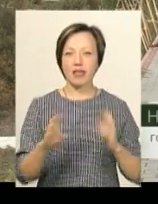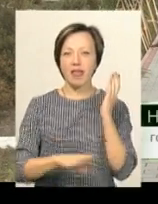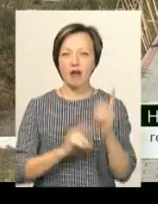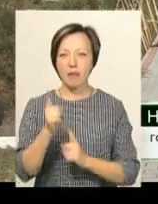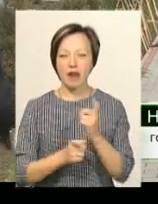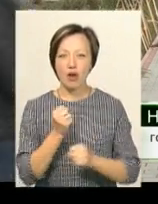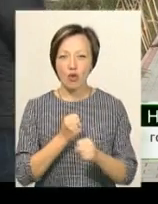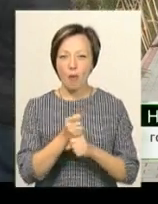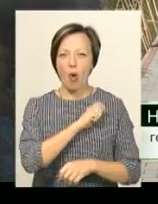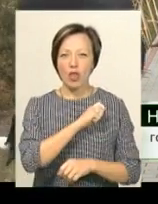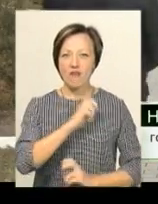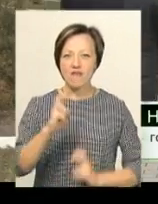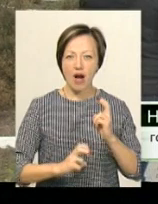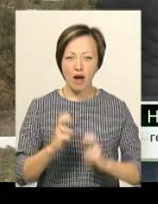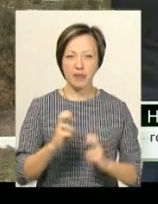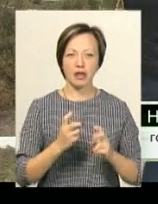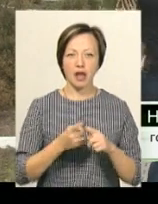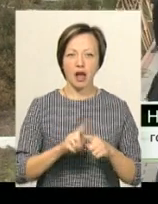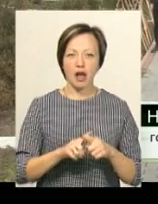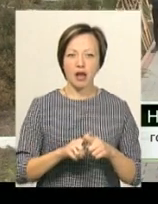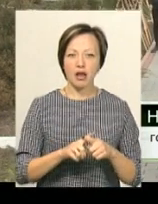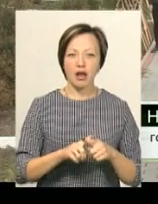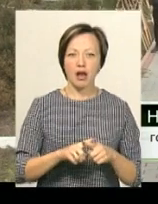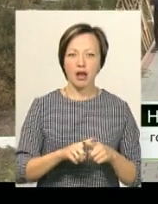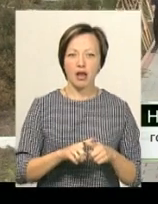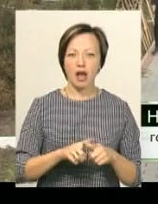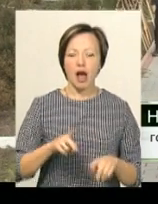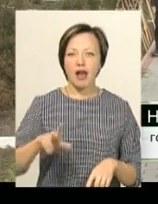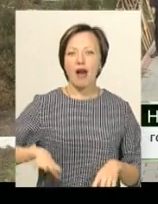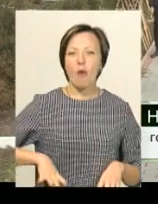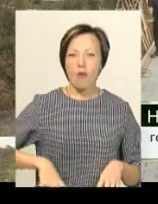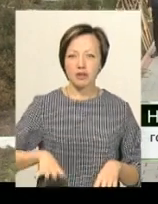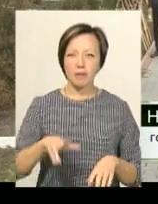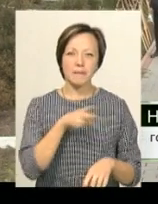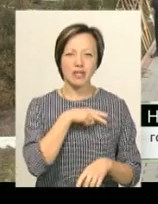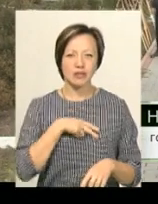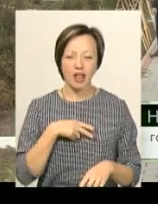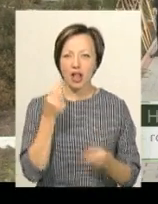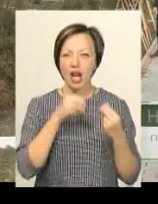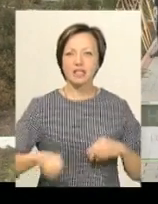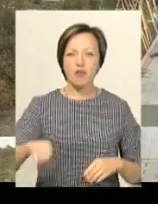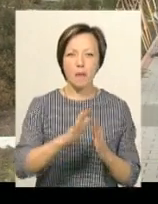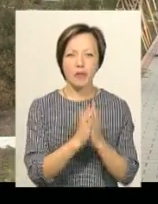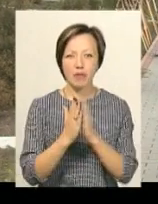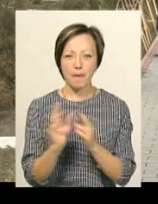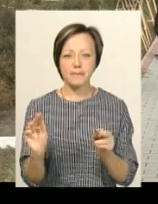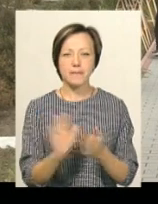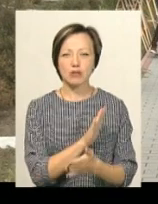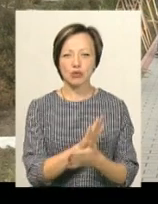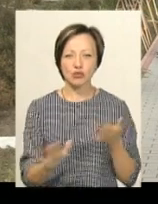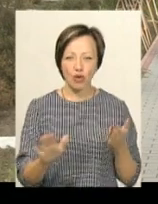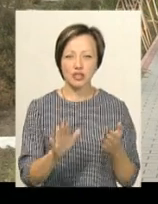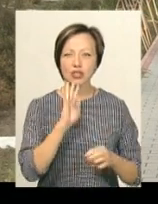одекалонна фабрика, його скакуни на європейських перегонах забирали призові місці. Найкраща в Європі бібліотека, безкоштовна 4